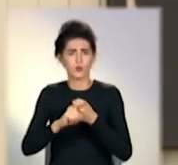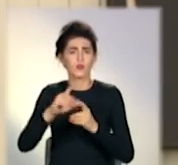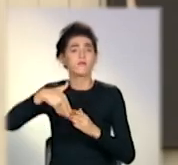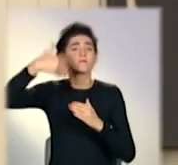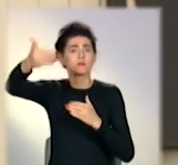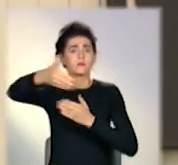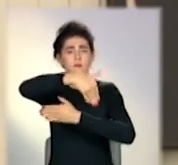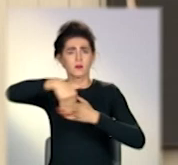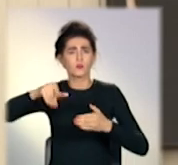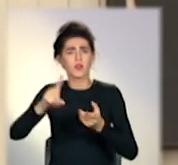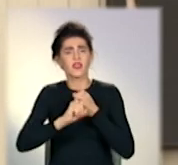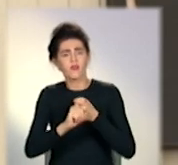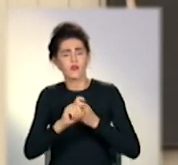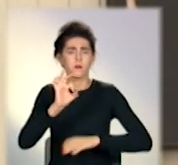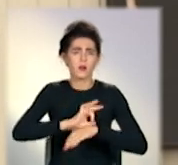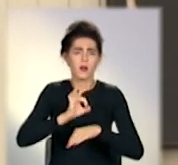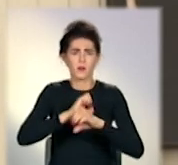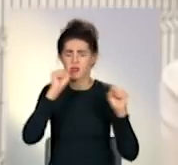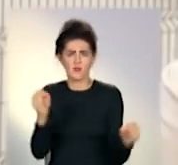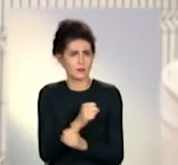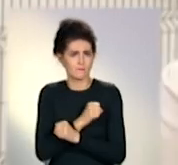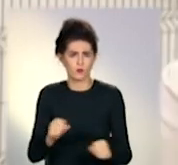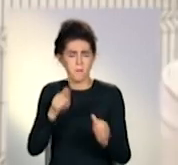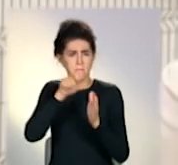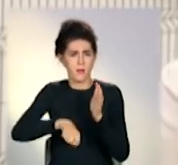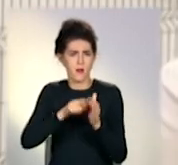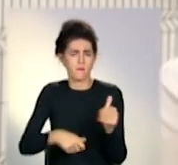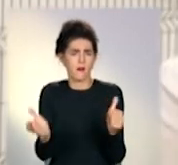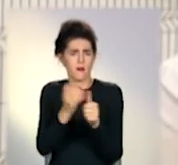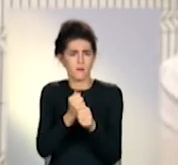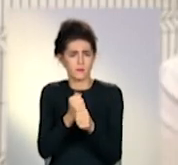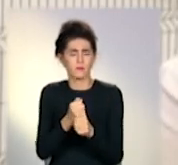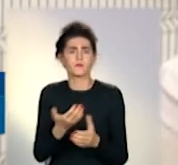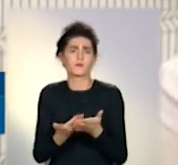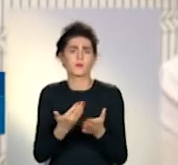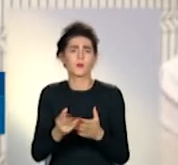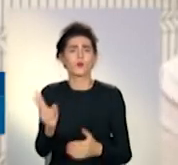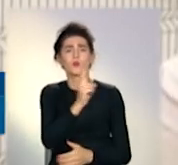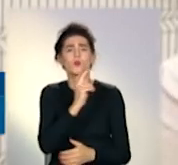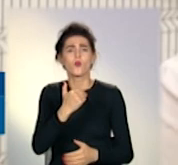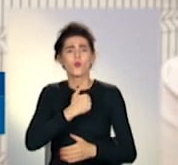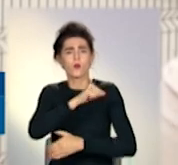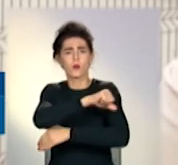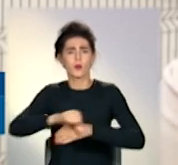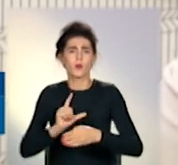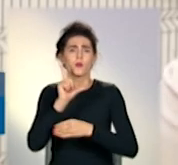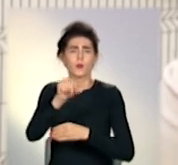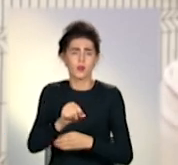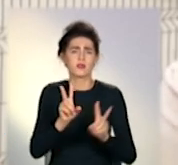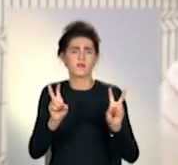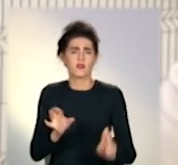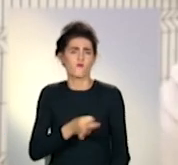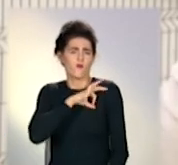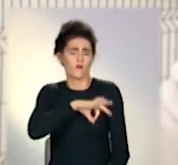Виявити інфікованих на пункті пропуску нереально. Деякі з них заздалегідь готуються до перетину лінії розмежування і вживають певні